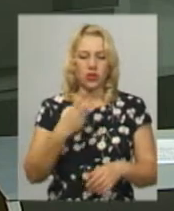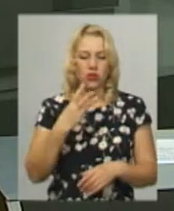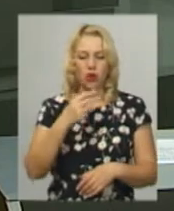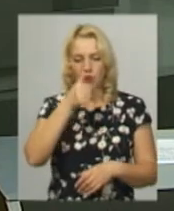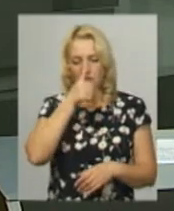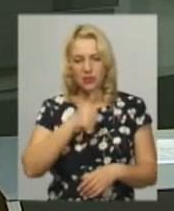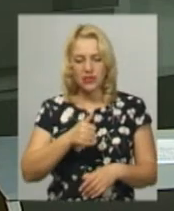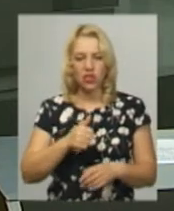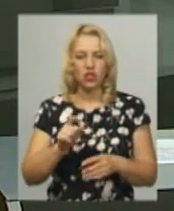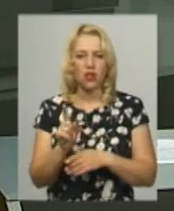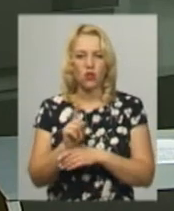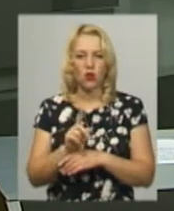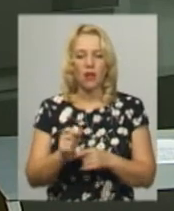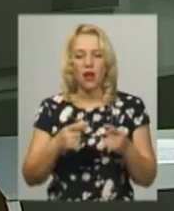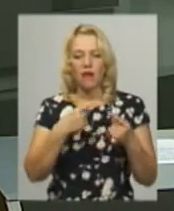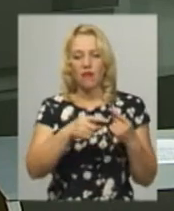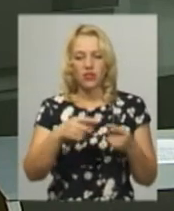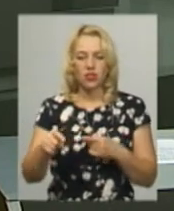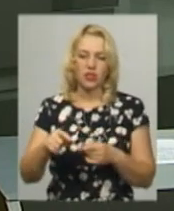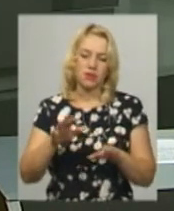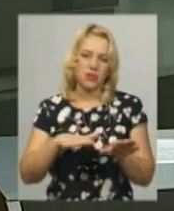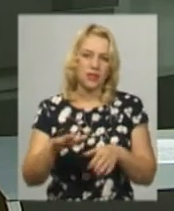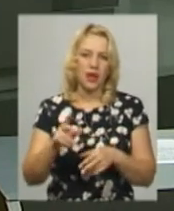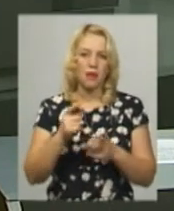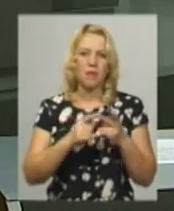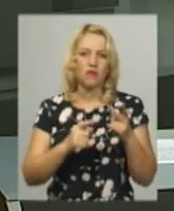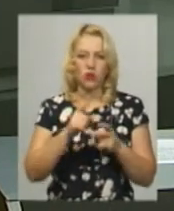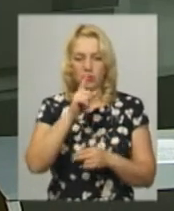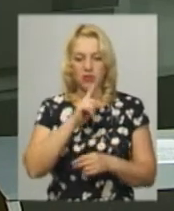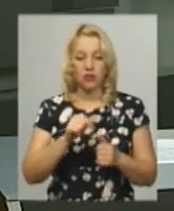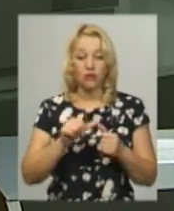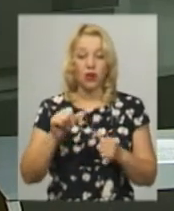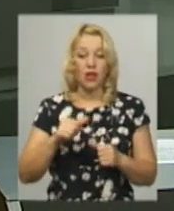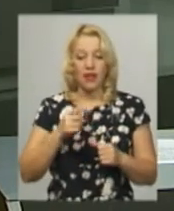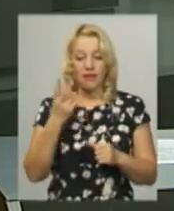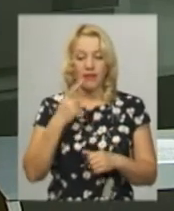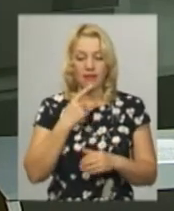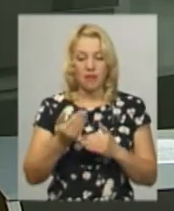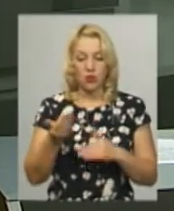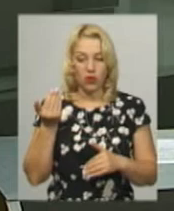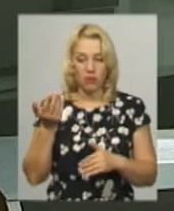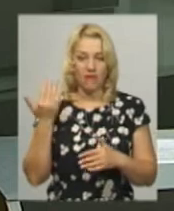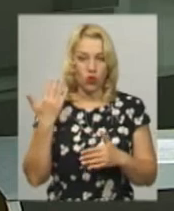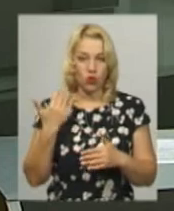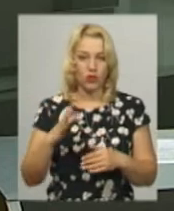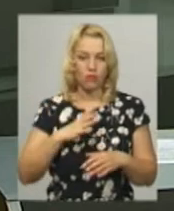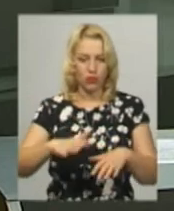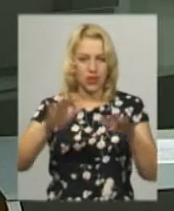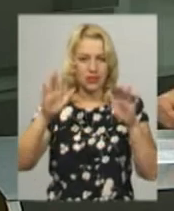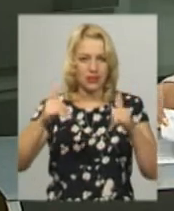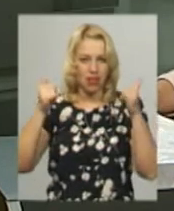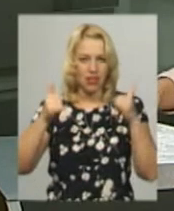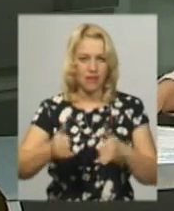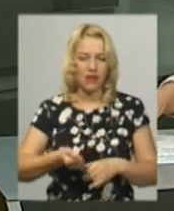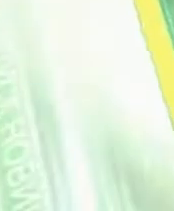годину – півтора місячна норма опадів. Останні підтоплення відбулися на Хмельниччині минулими вихідними після зливи, яка тривала кілька годин.